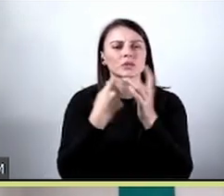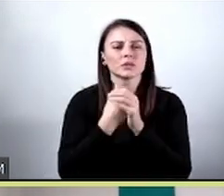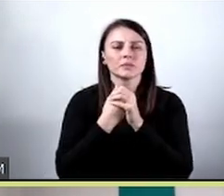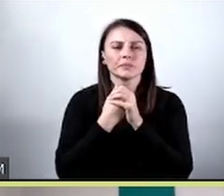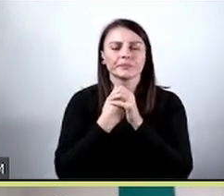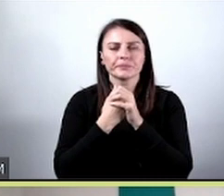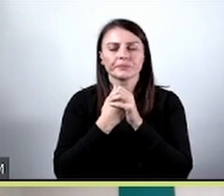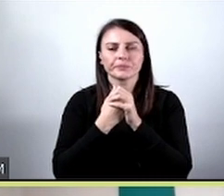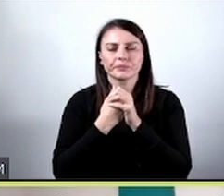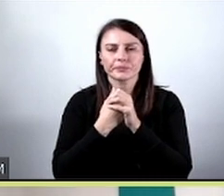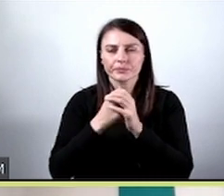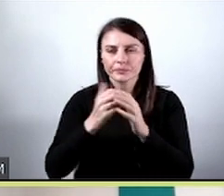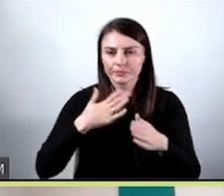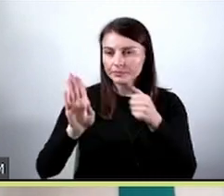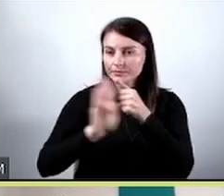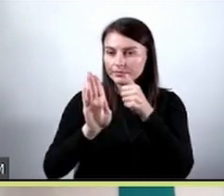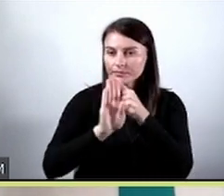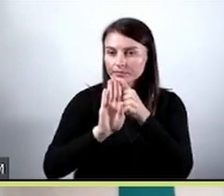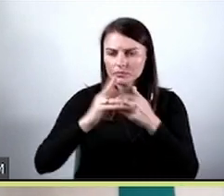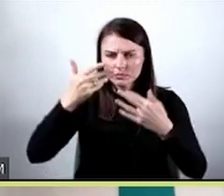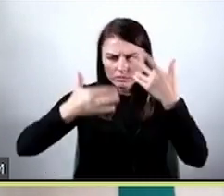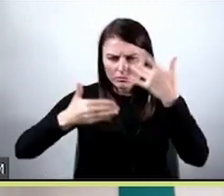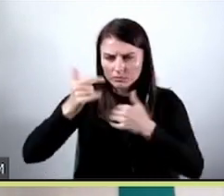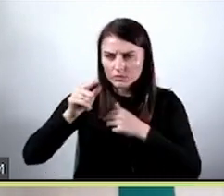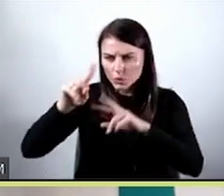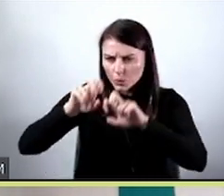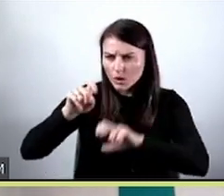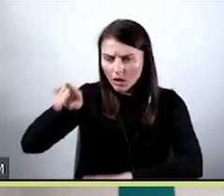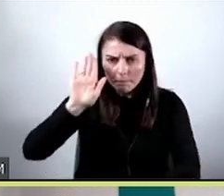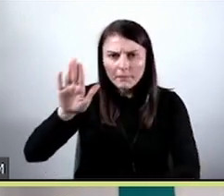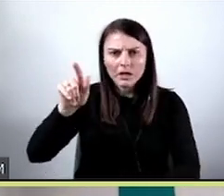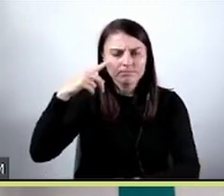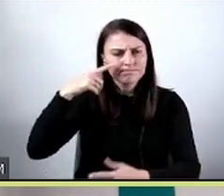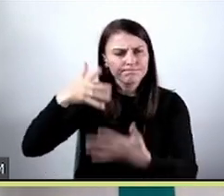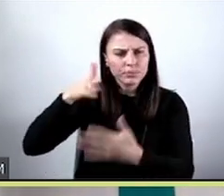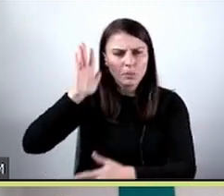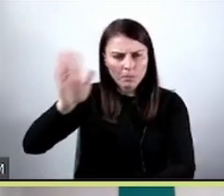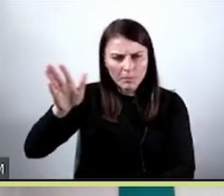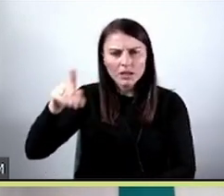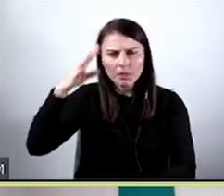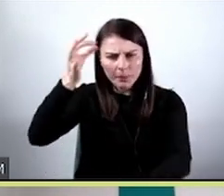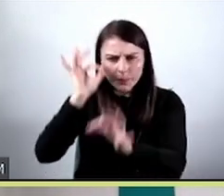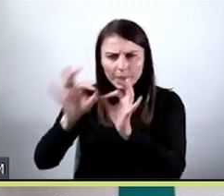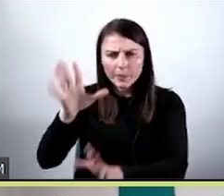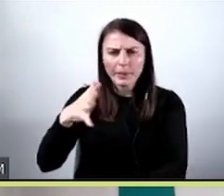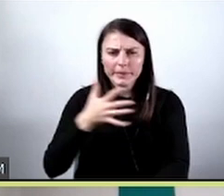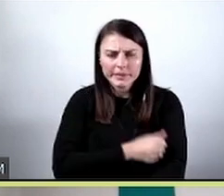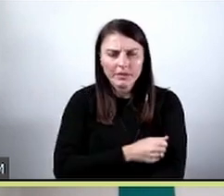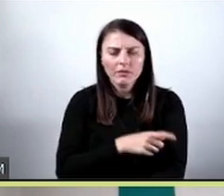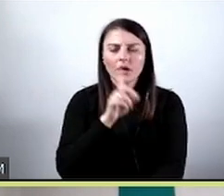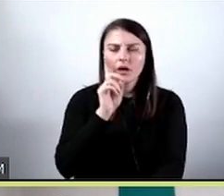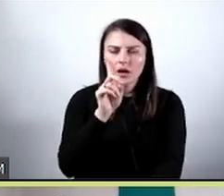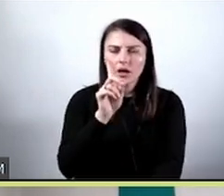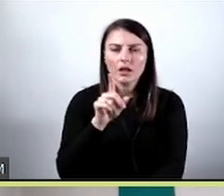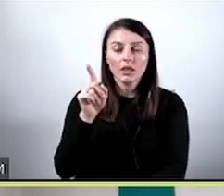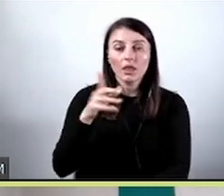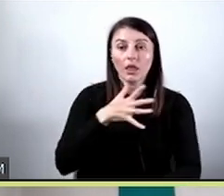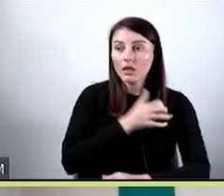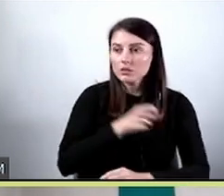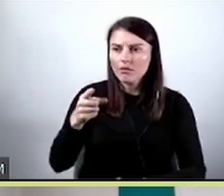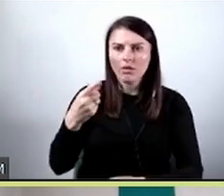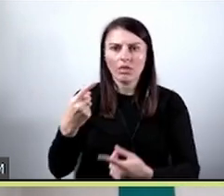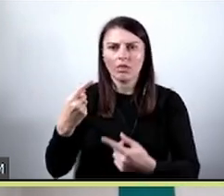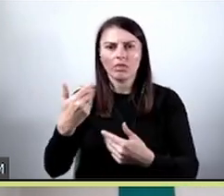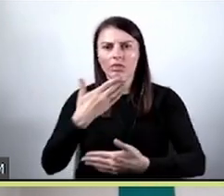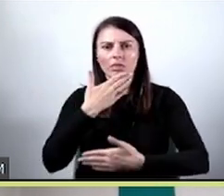że algorytm przewiduje, że dana osoba będzie miała zawał z bardzo wycofą precyzją, natomiast ta osoba zawału nie dostaje.